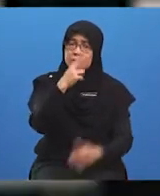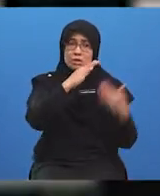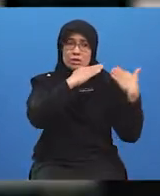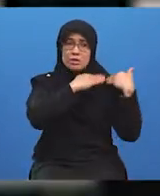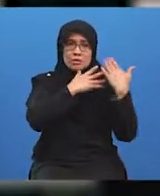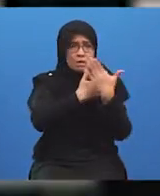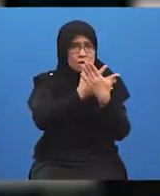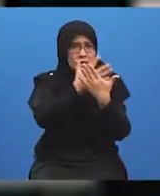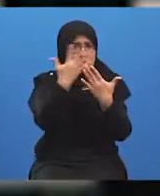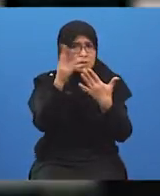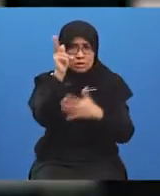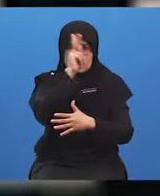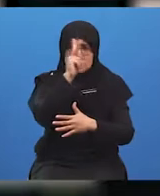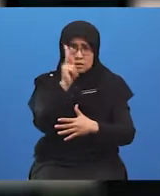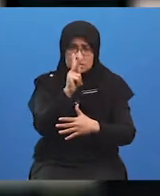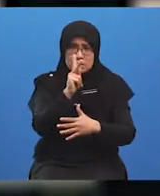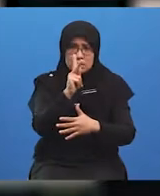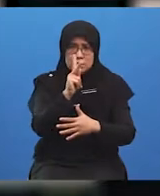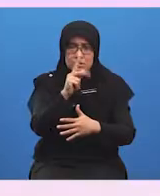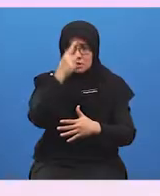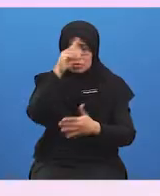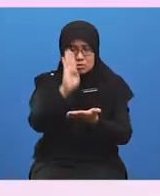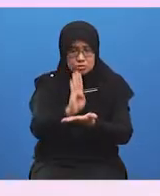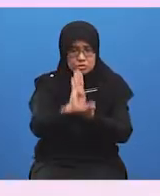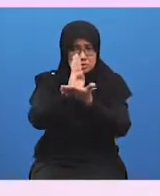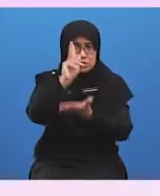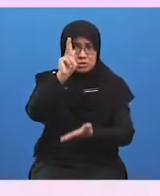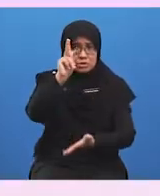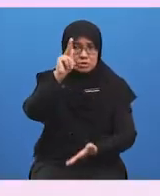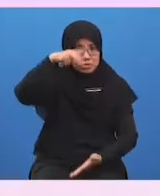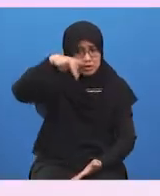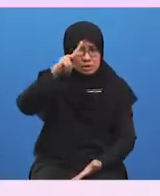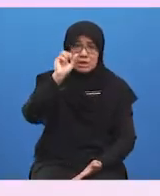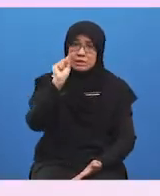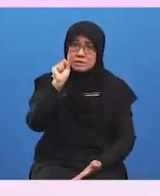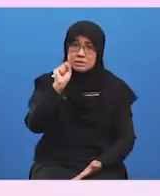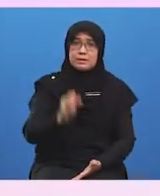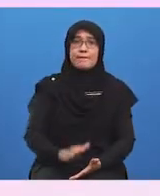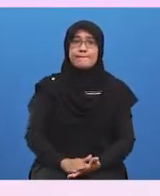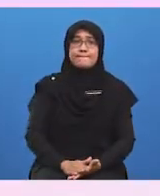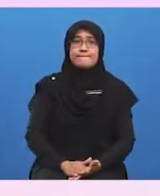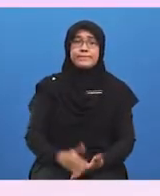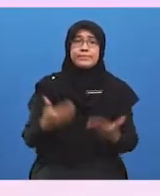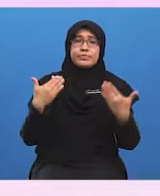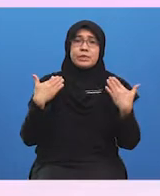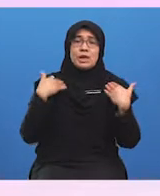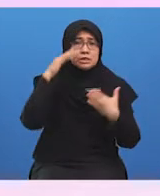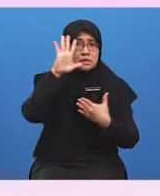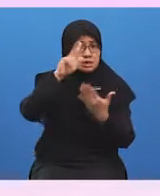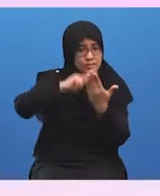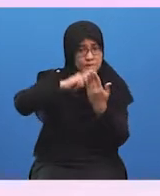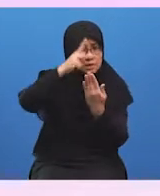menjalankan program pembangunan PKS. Pelajar semua, terdapat lima program